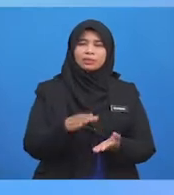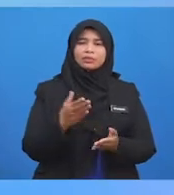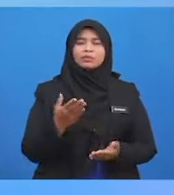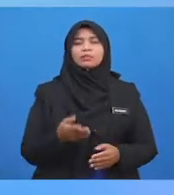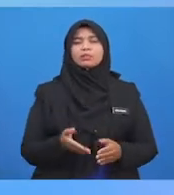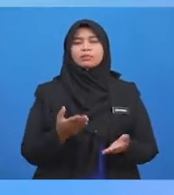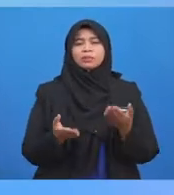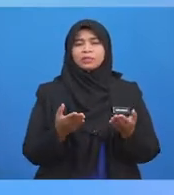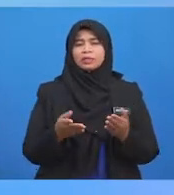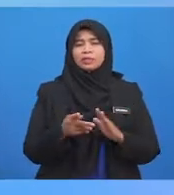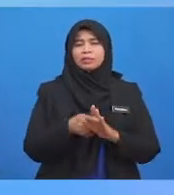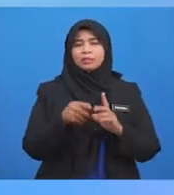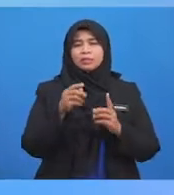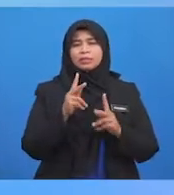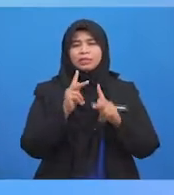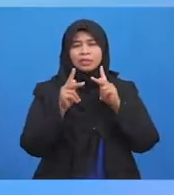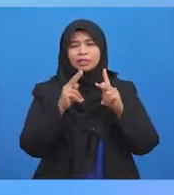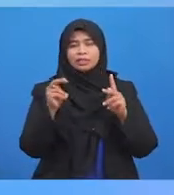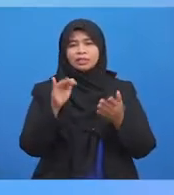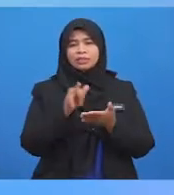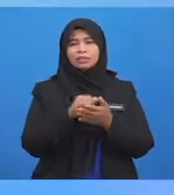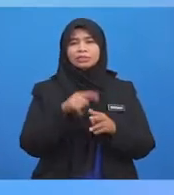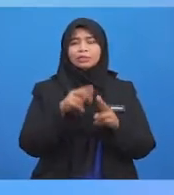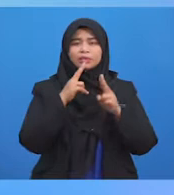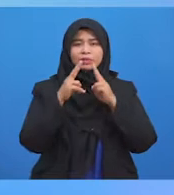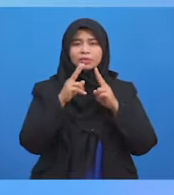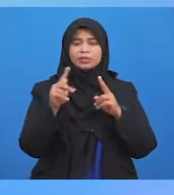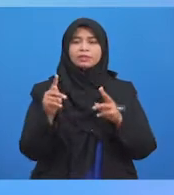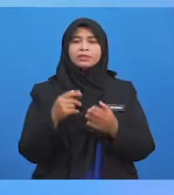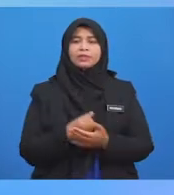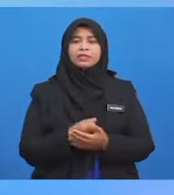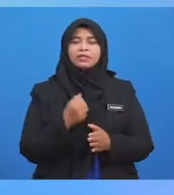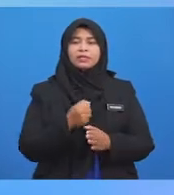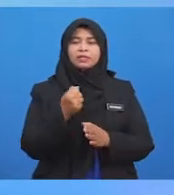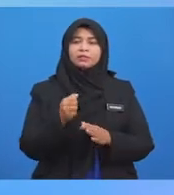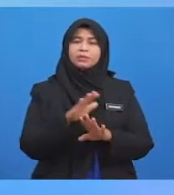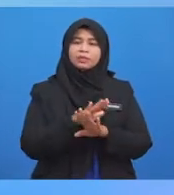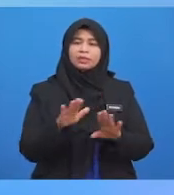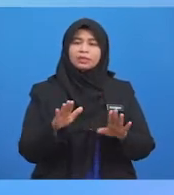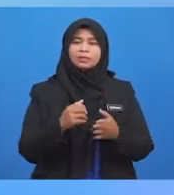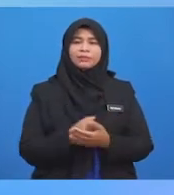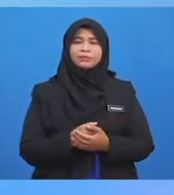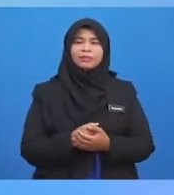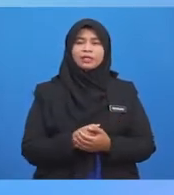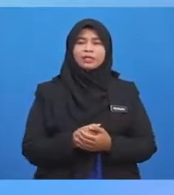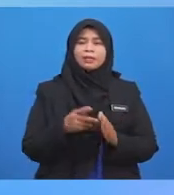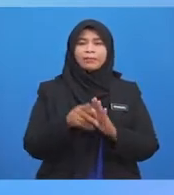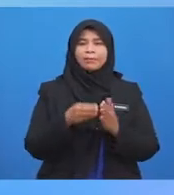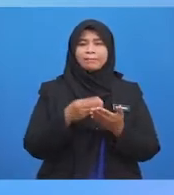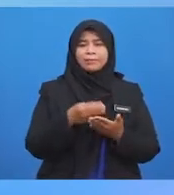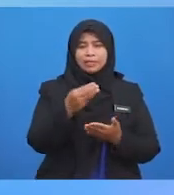Perkataan Wasiat Itu Diucapkan Atau Tidak Sekali Lagi Kata Kuncinya Di sini Ialah